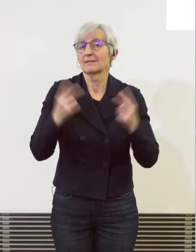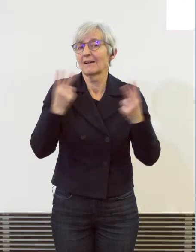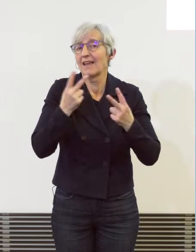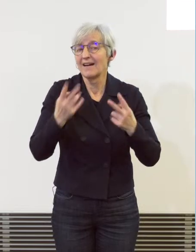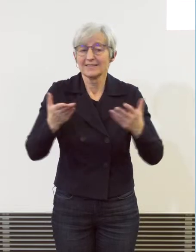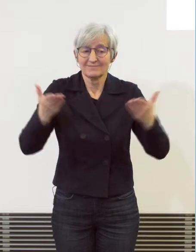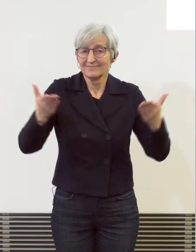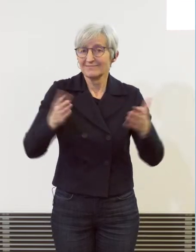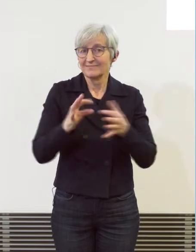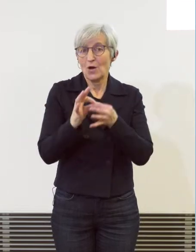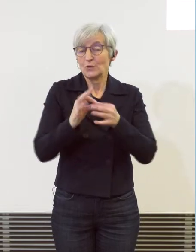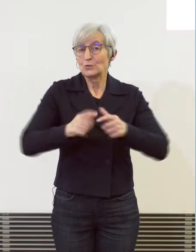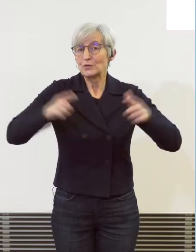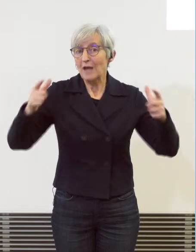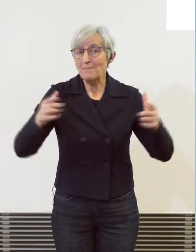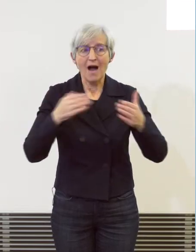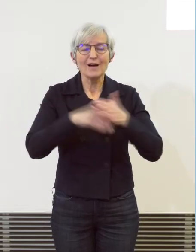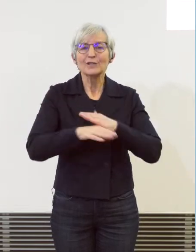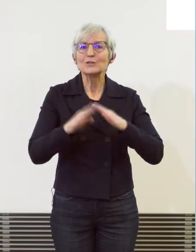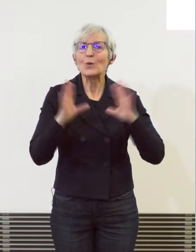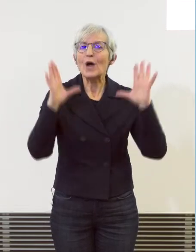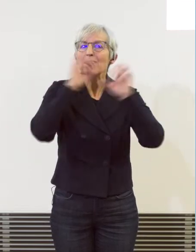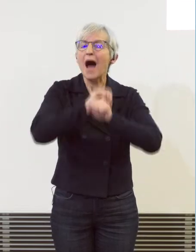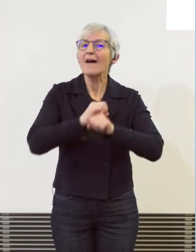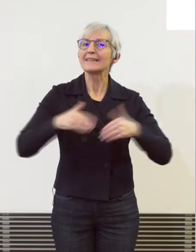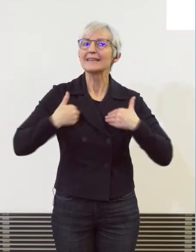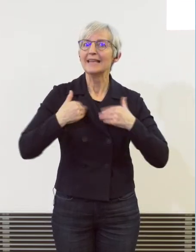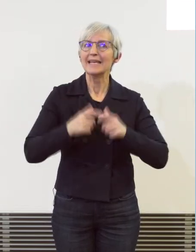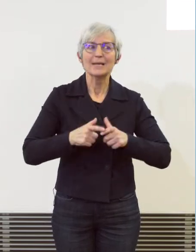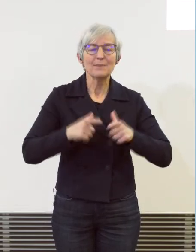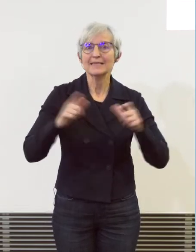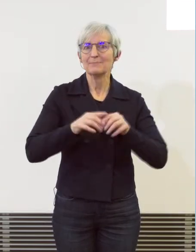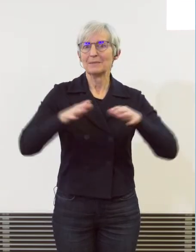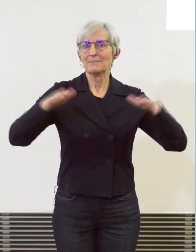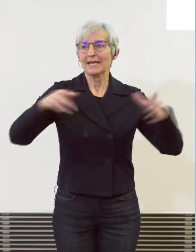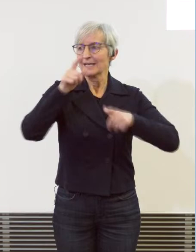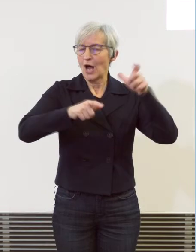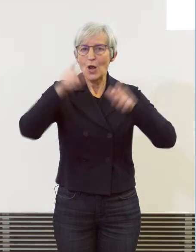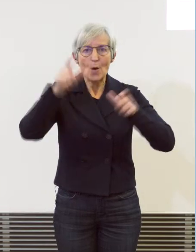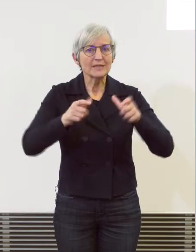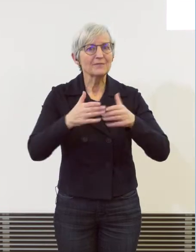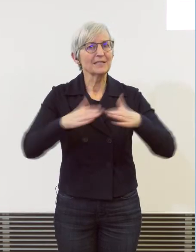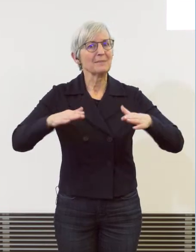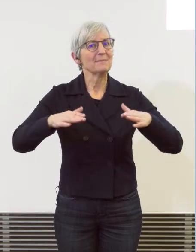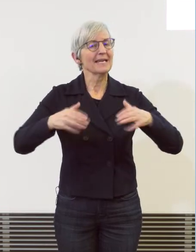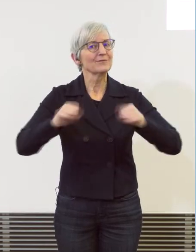vom Nachtleben und dem Personenaufkommen beziehungsweise vom Freizeitverkehr.